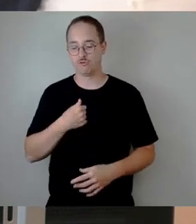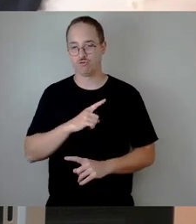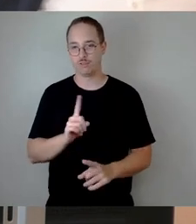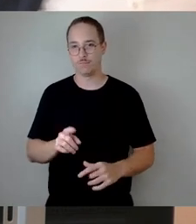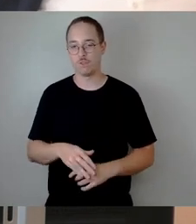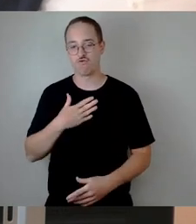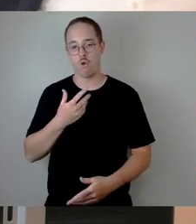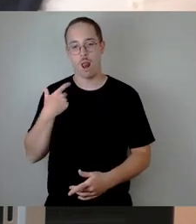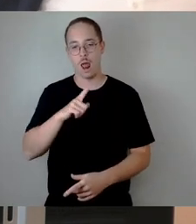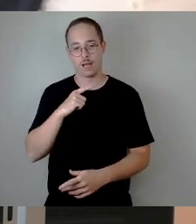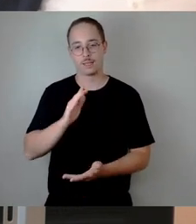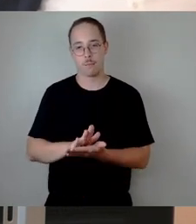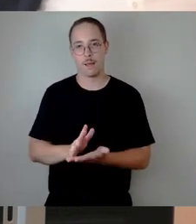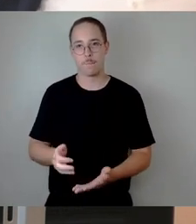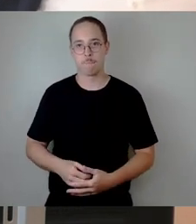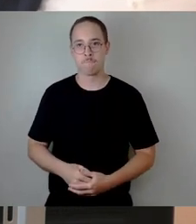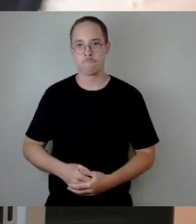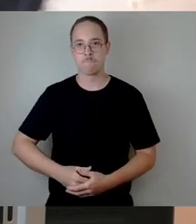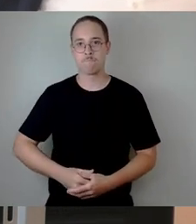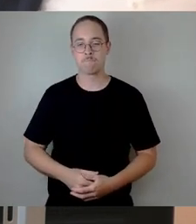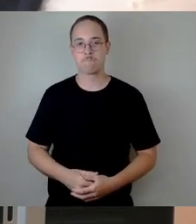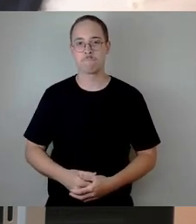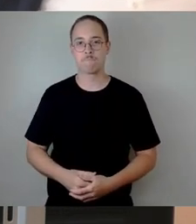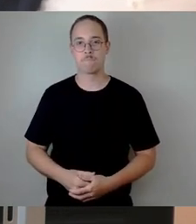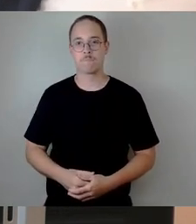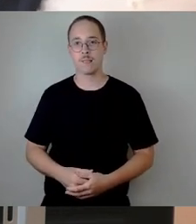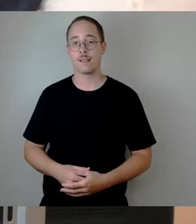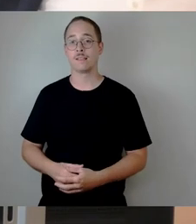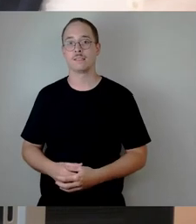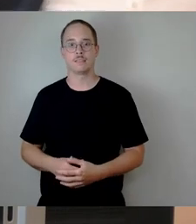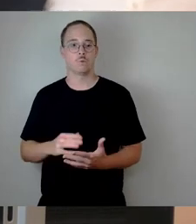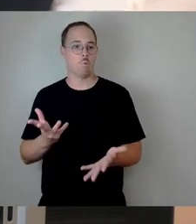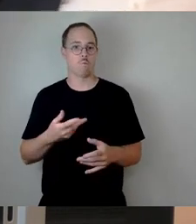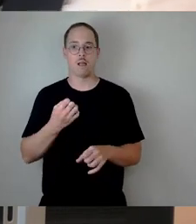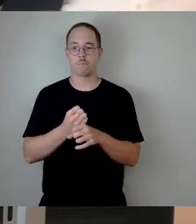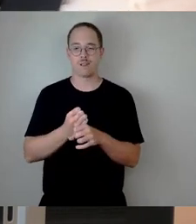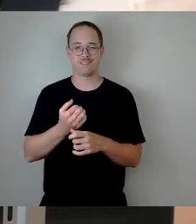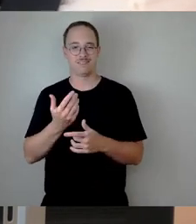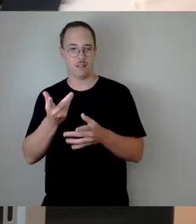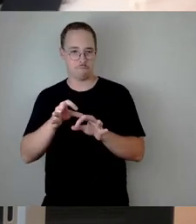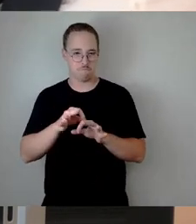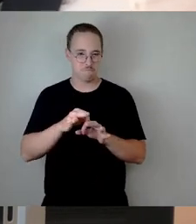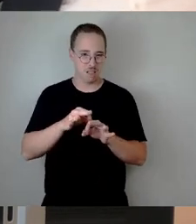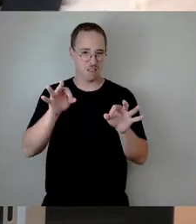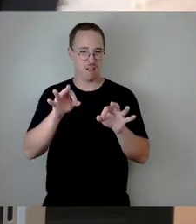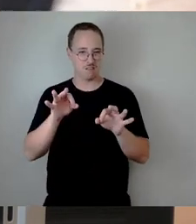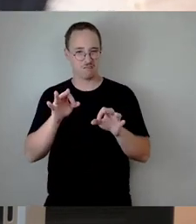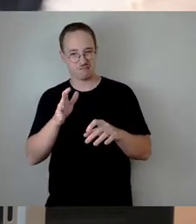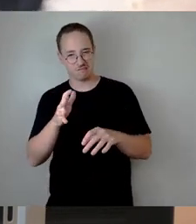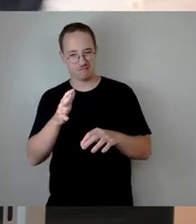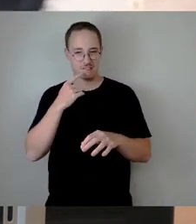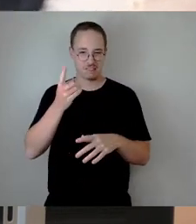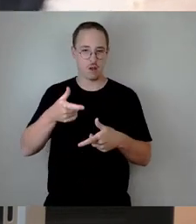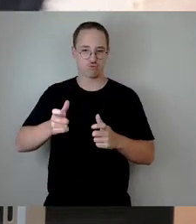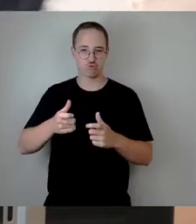das Entscheidende. Ich glaube, die Arbeit wird nicht besser, wenn die Ausschüsse immer größer werden. Es gibt ja doch ein paar Kollegen bei